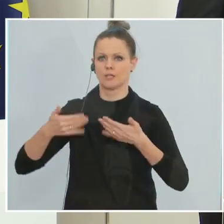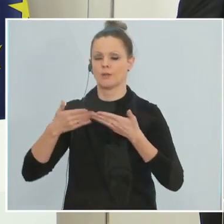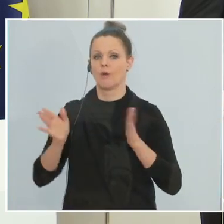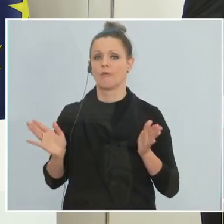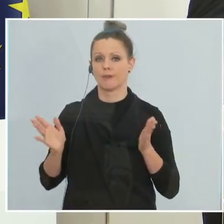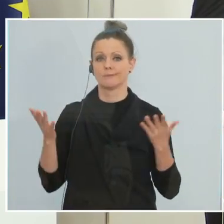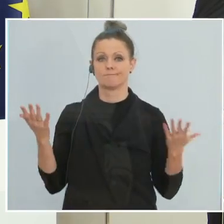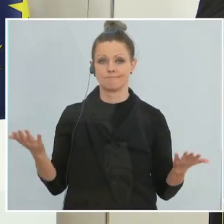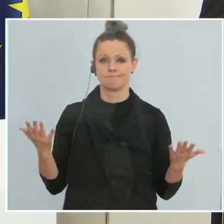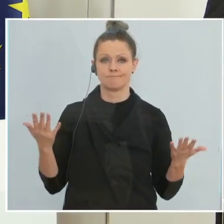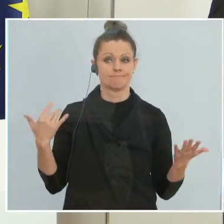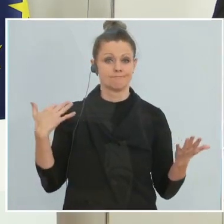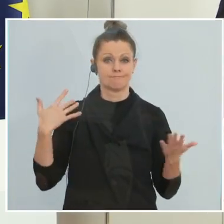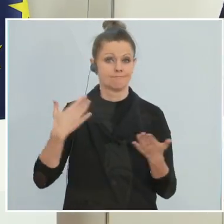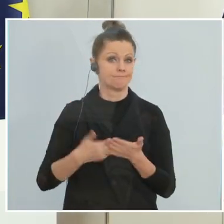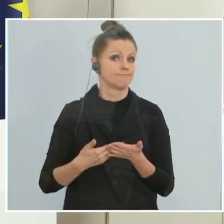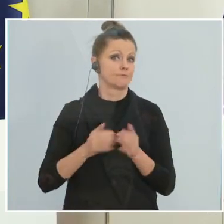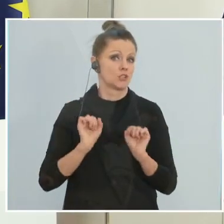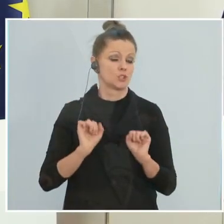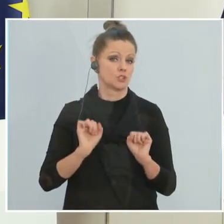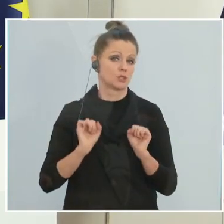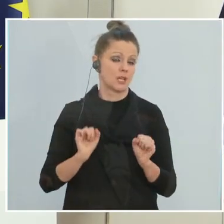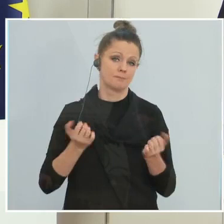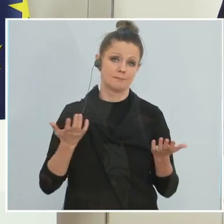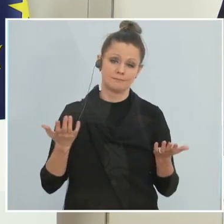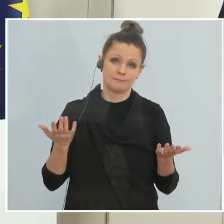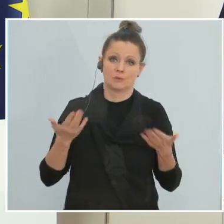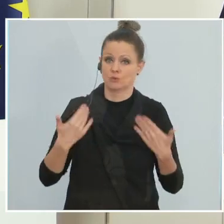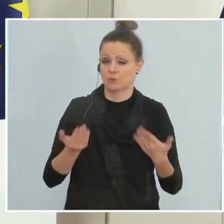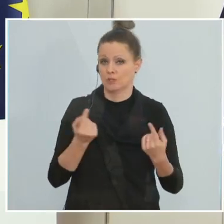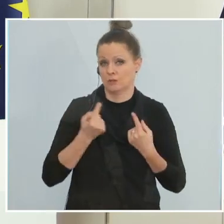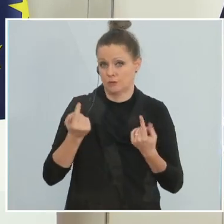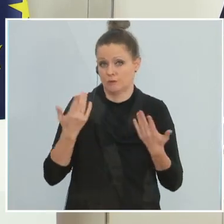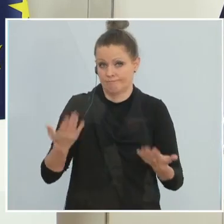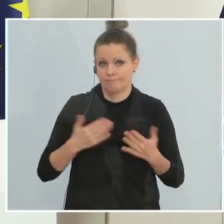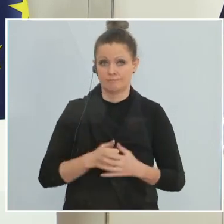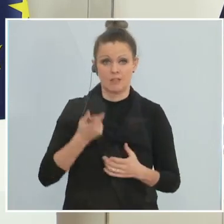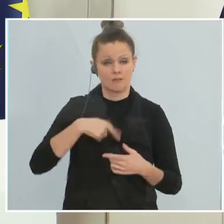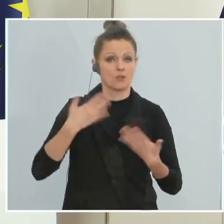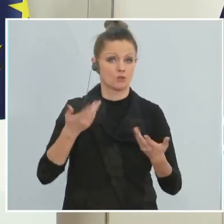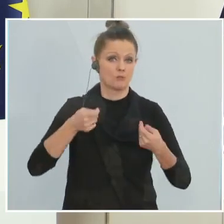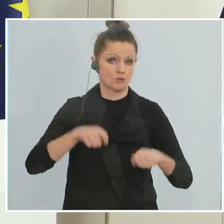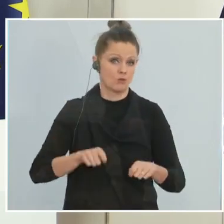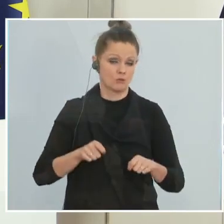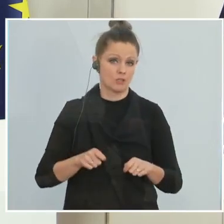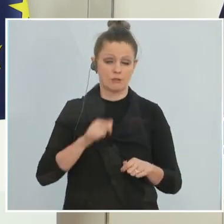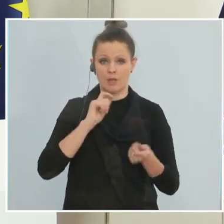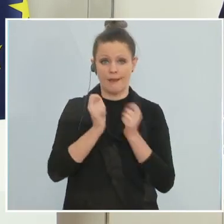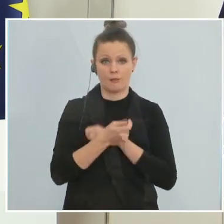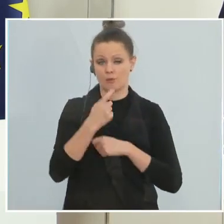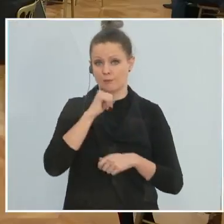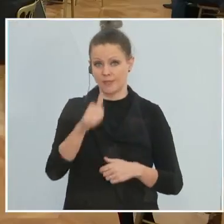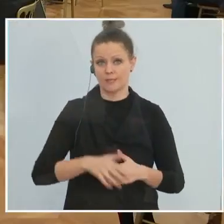hat es immer gegeben. Und das ist nun einmal so. Aber wir haben uns dazu entschlossen, das nicht zu ändern.